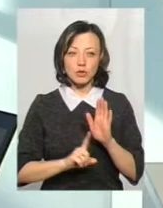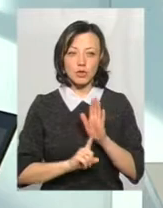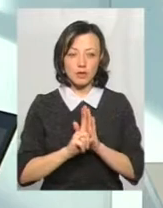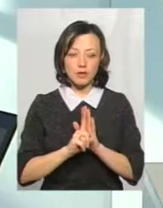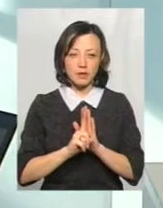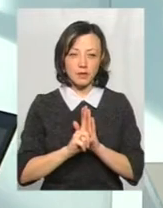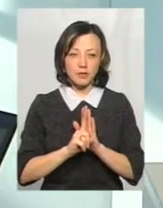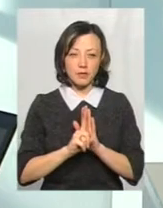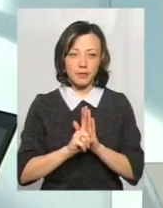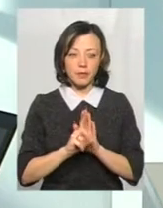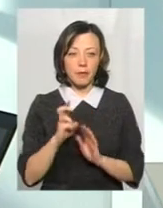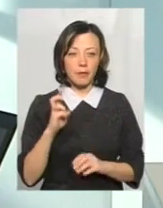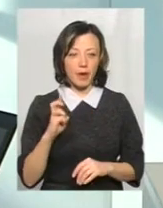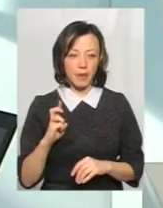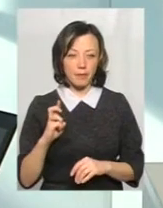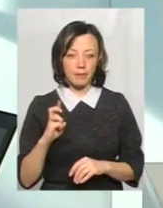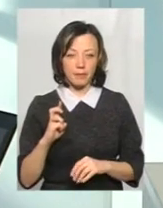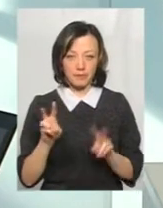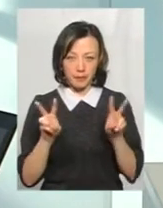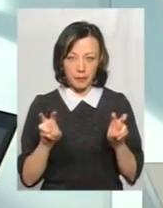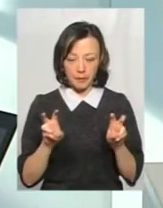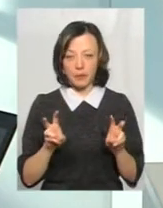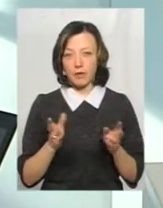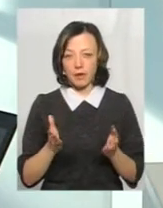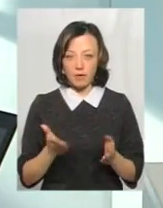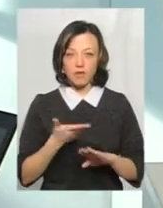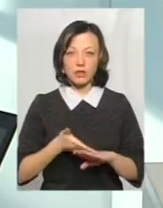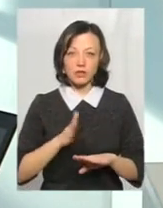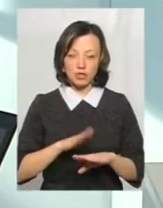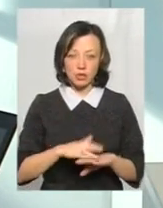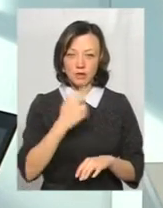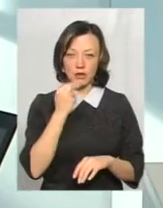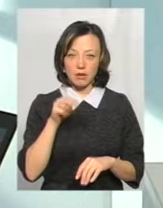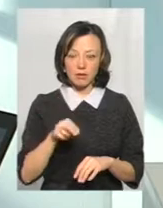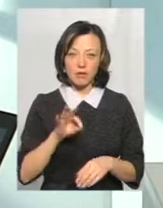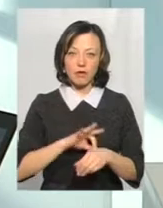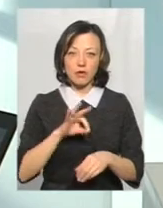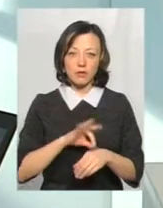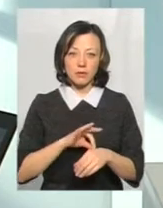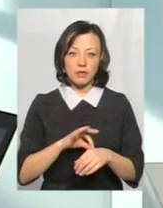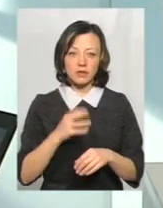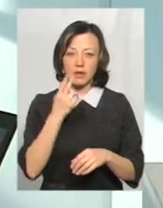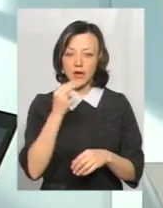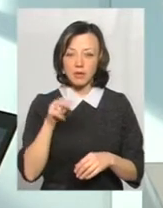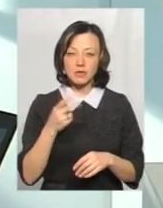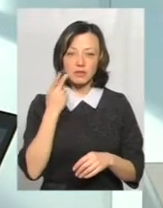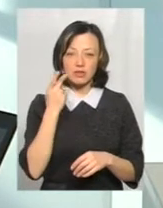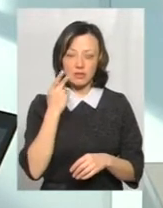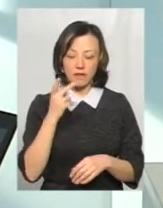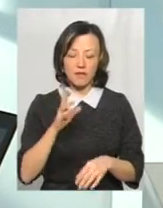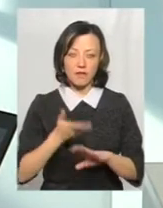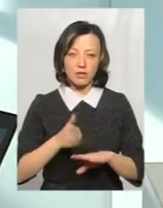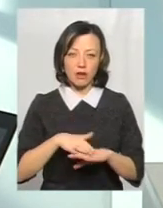грип Б. Він досить важкий. Грип – це завжди важка хвороба.